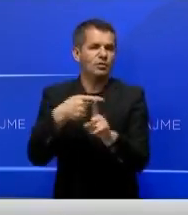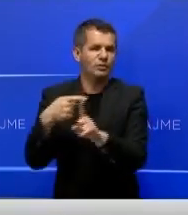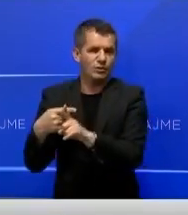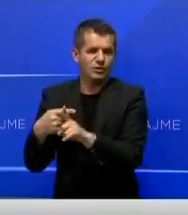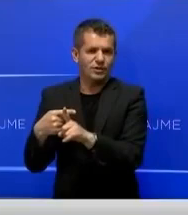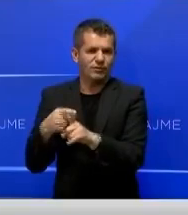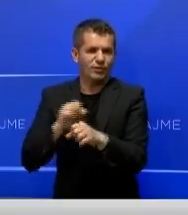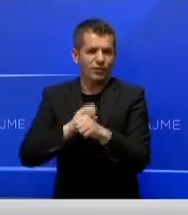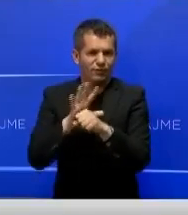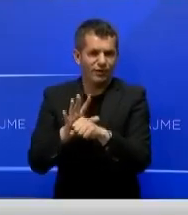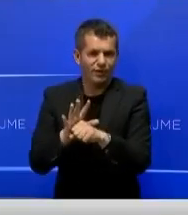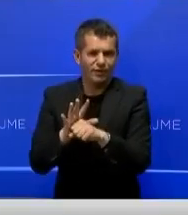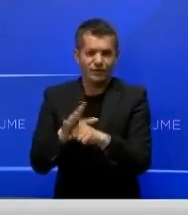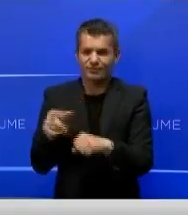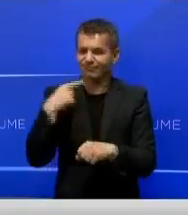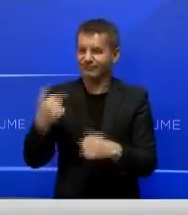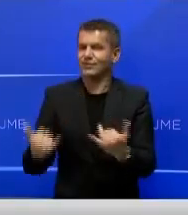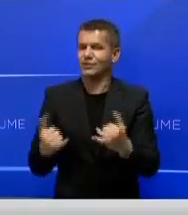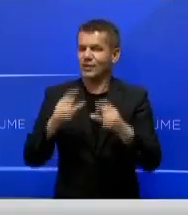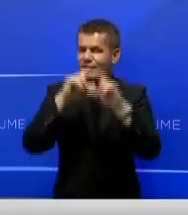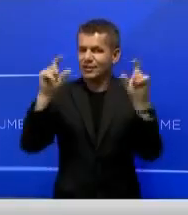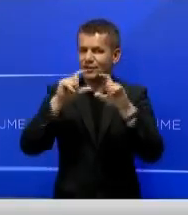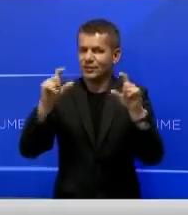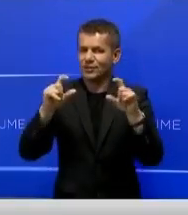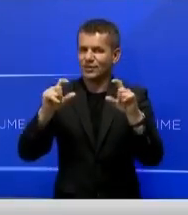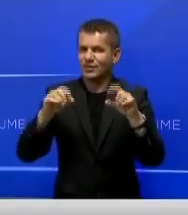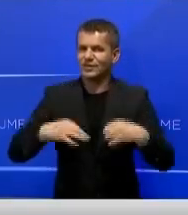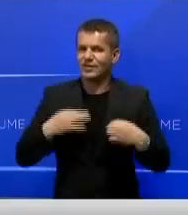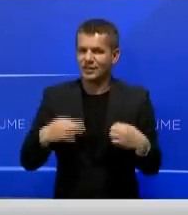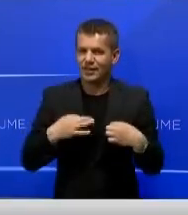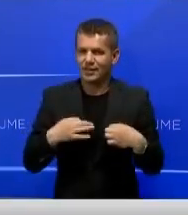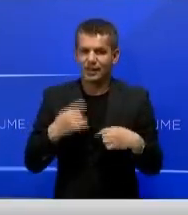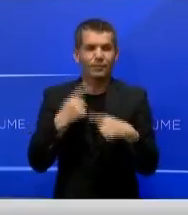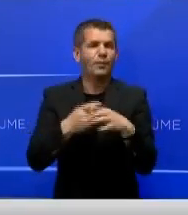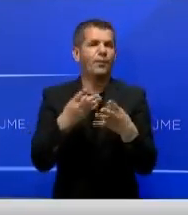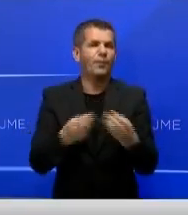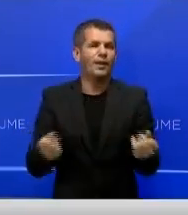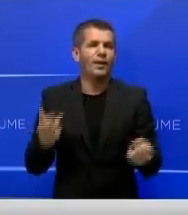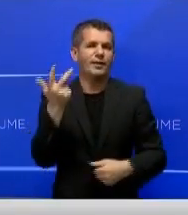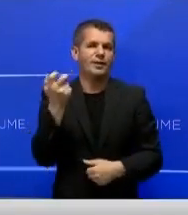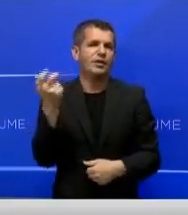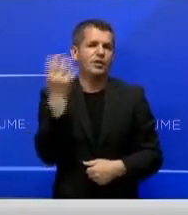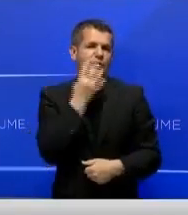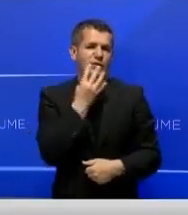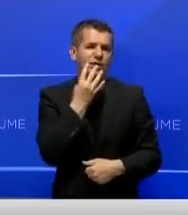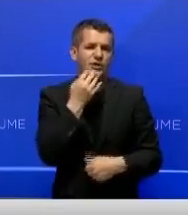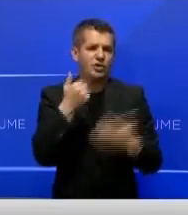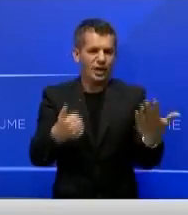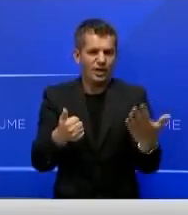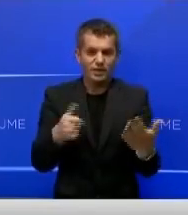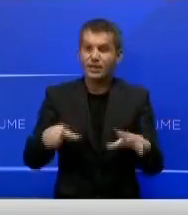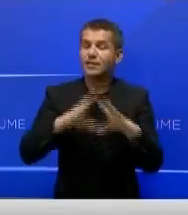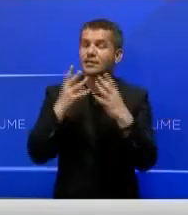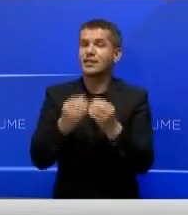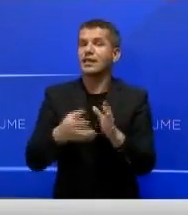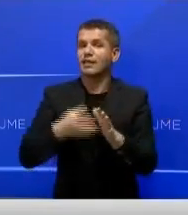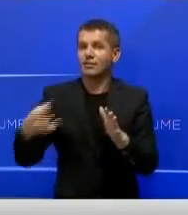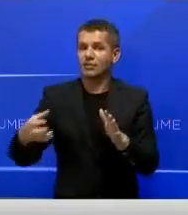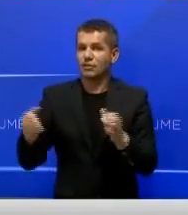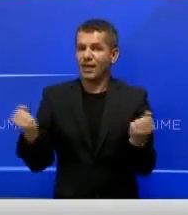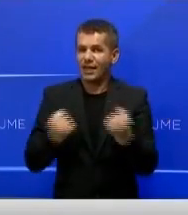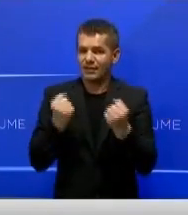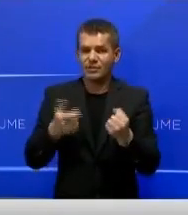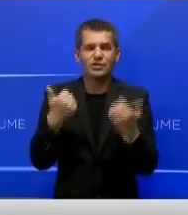raportin e Institutit Komtar të Shëndetit Publikë, ndërsa janë shëruar 326 pacient. Numëri rastet va aktive është 6